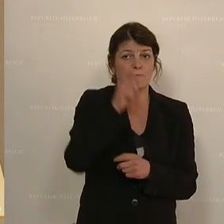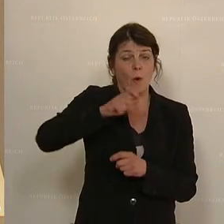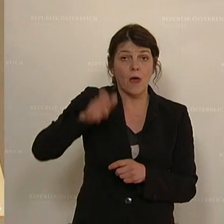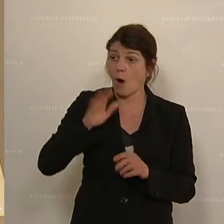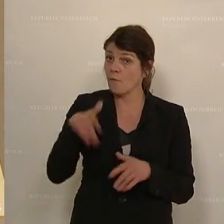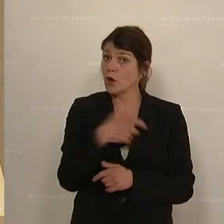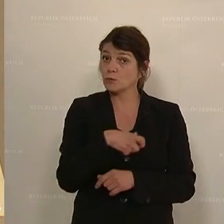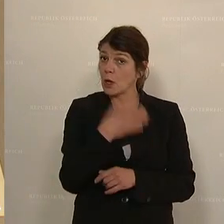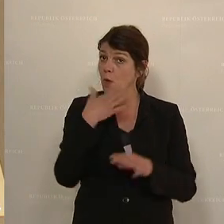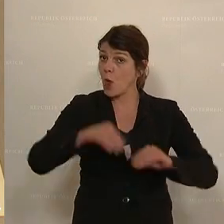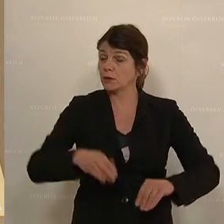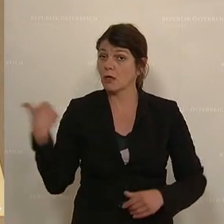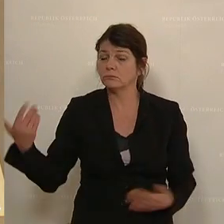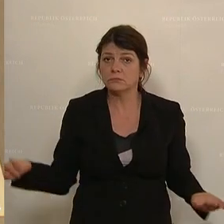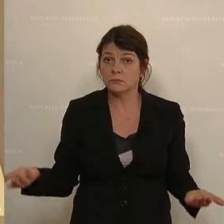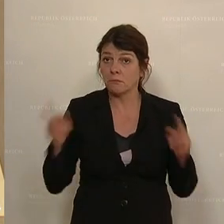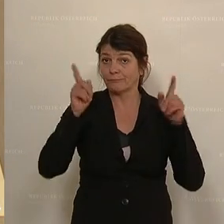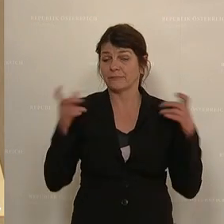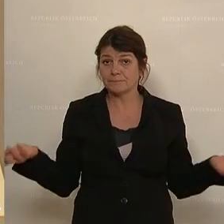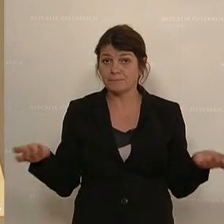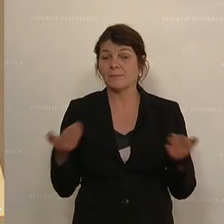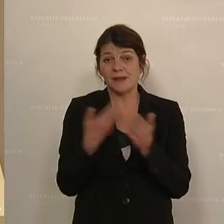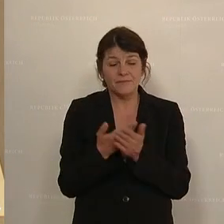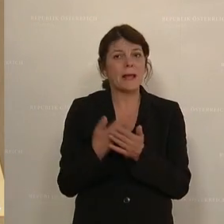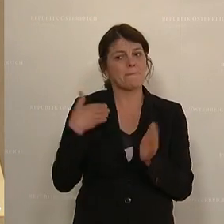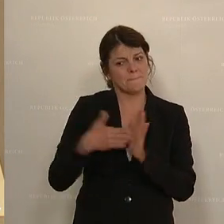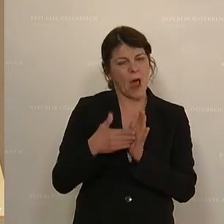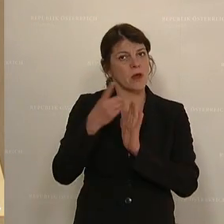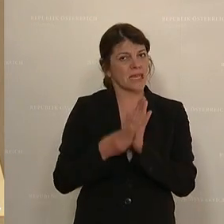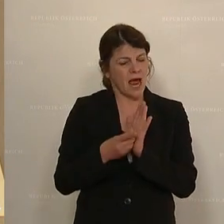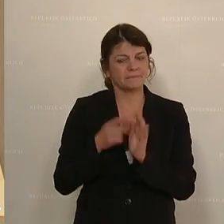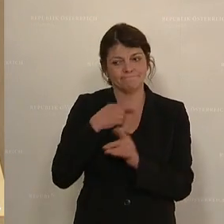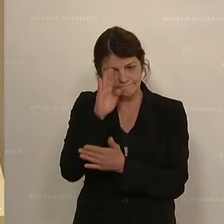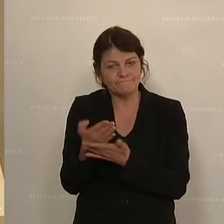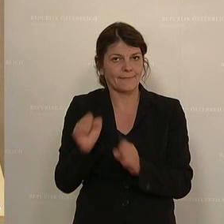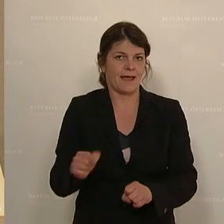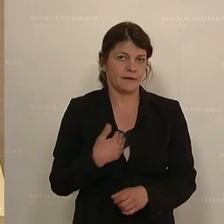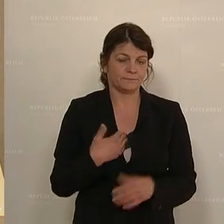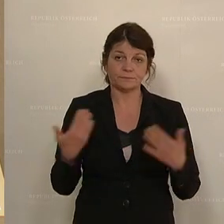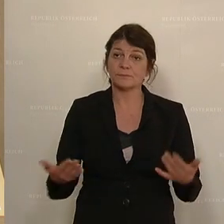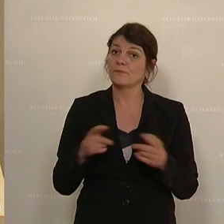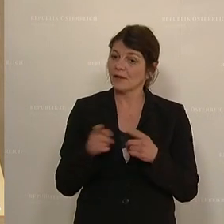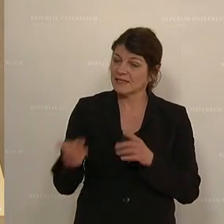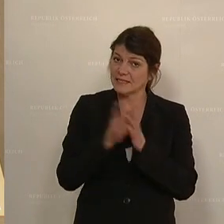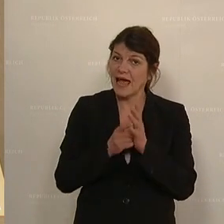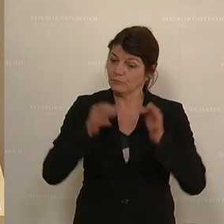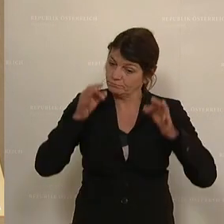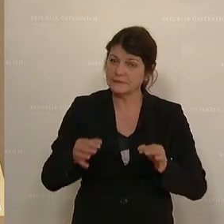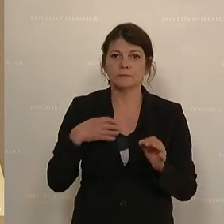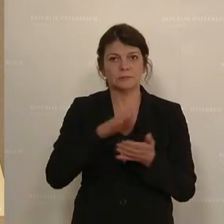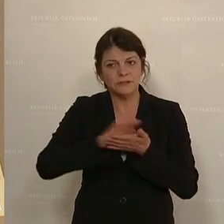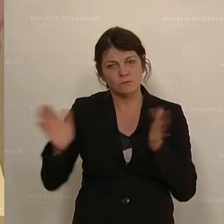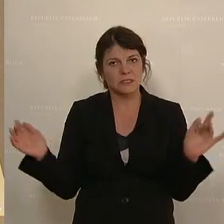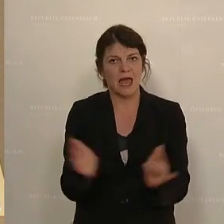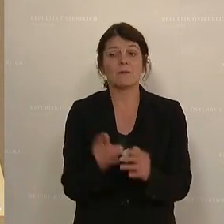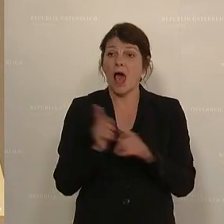Schweiz keine Lockdowns hatte. Das heißt, wir müssen wirklich von Daten ausgehen, die glaubwürdig sind. Und wir müssen offensiv diese Daten dann in weiterer Folge auch